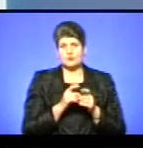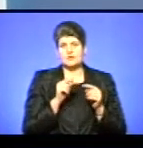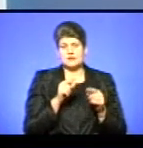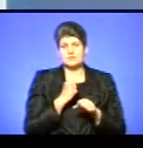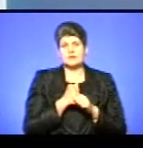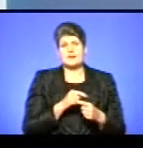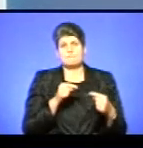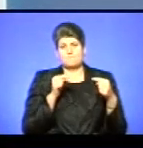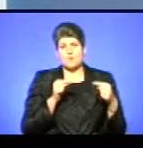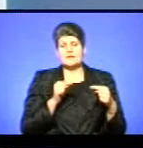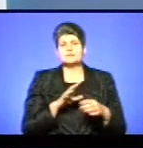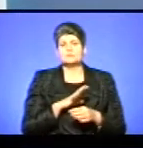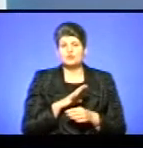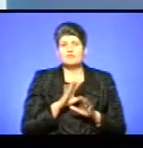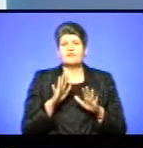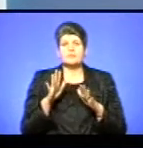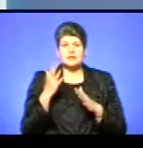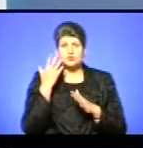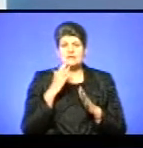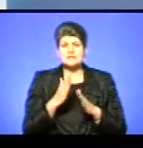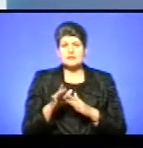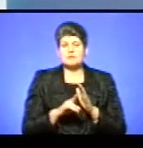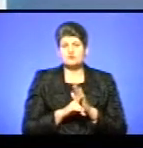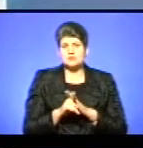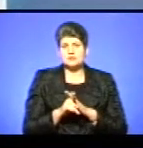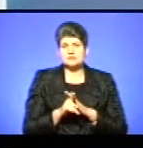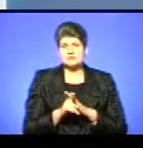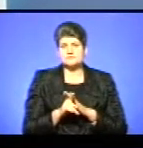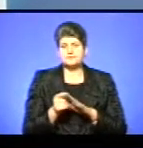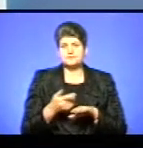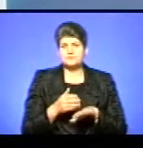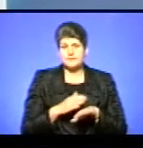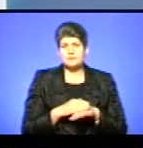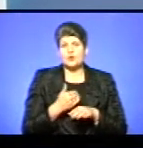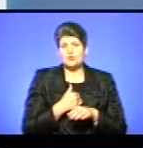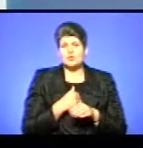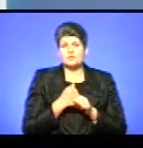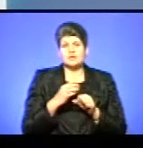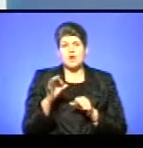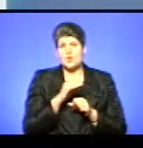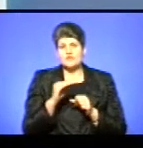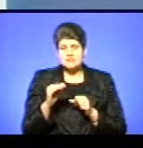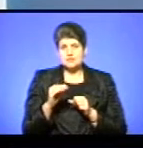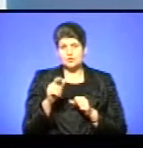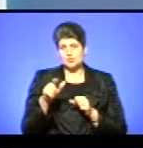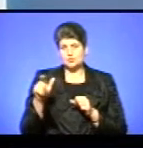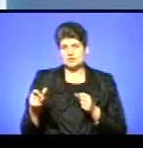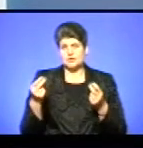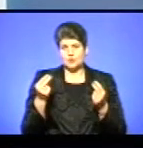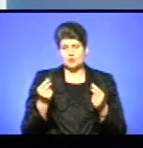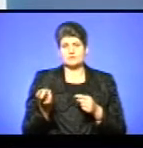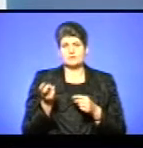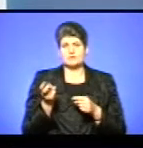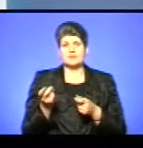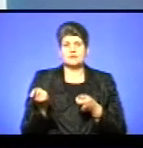протест. Були випадки, коли система почалася настільки, що ми хотіли робити це все офіційно, тобто людські гроші приходили у